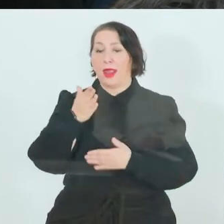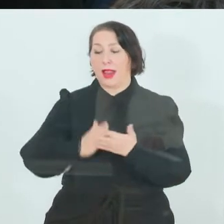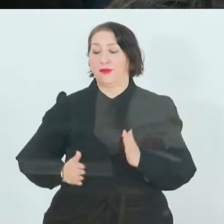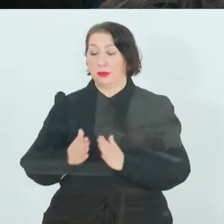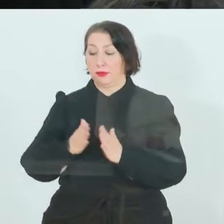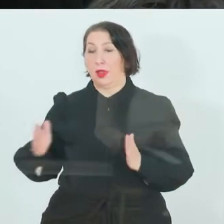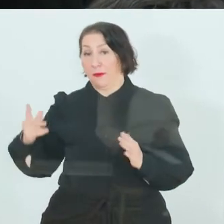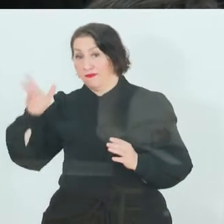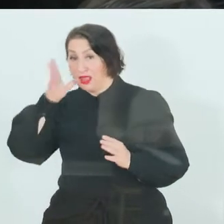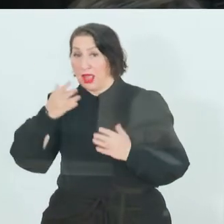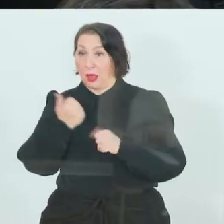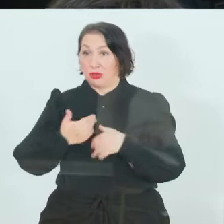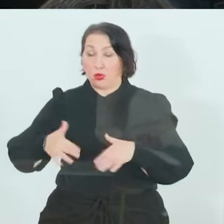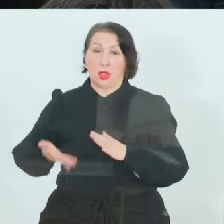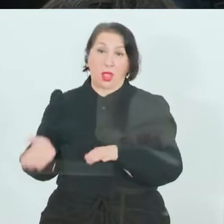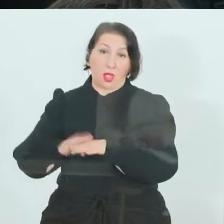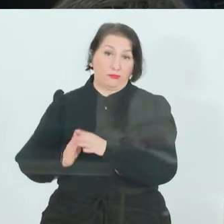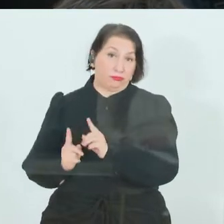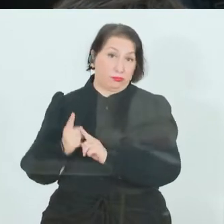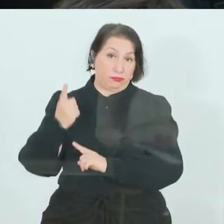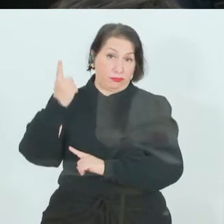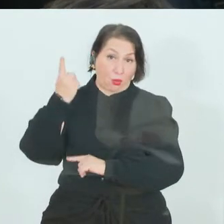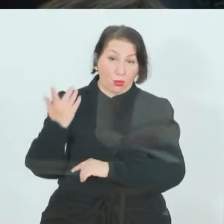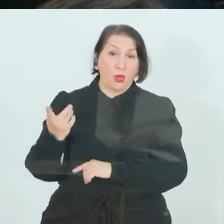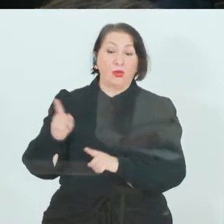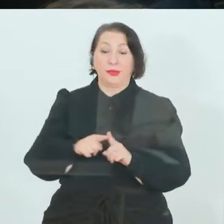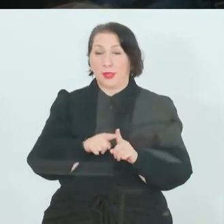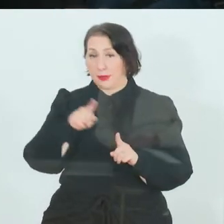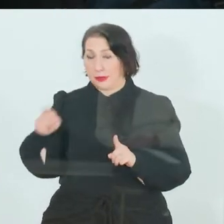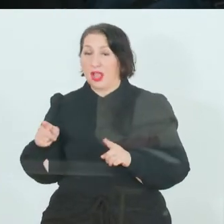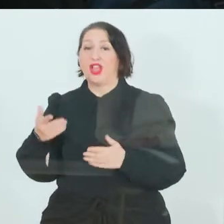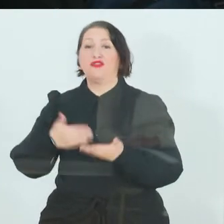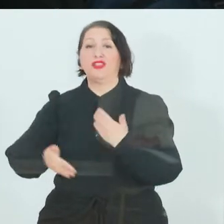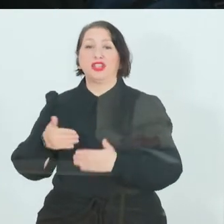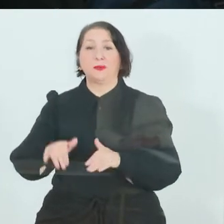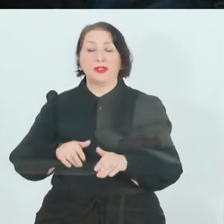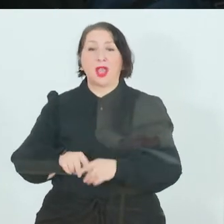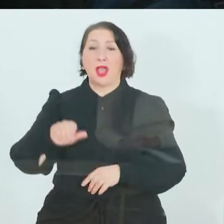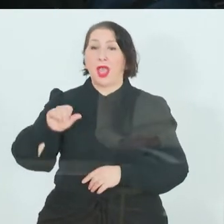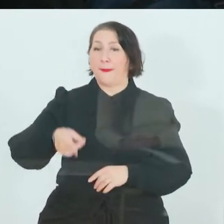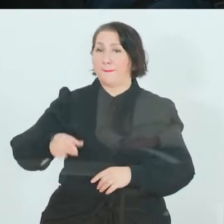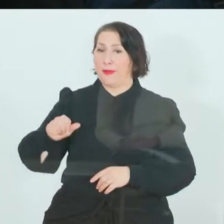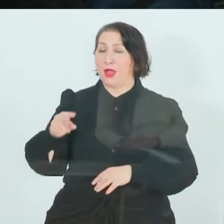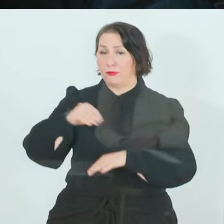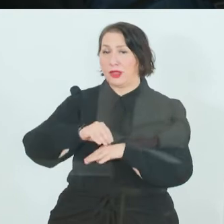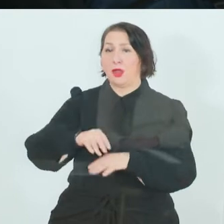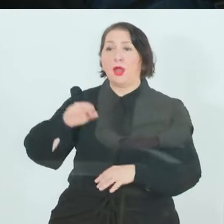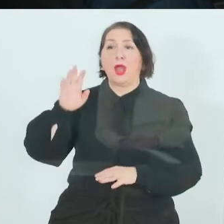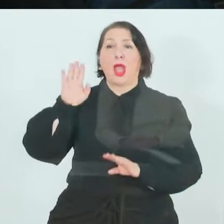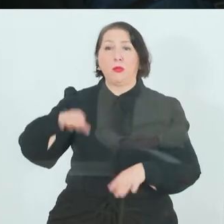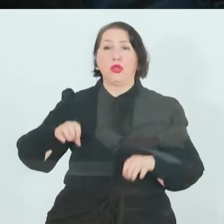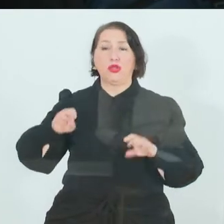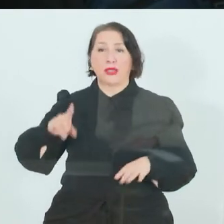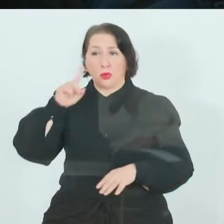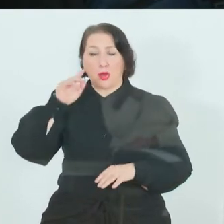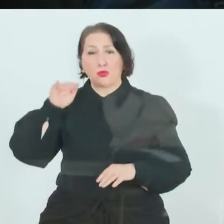Arbeitslosen noch einmal kommt? Und zwei Fragen an Frau Wirtschaftsministerin. Die APA vermeldet, dass ab morgen die Geschäfte um 19 Uhr